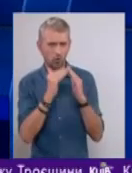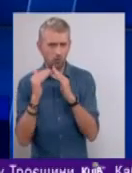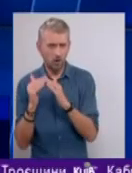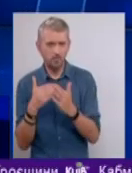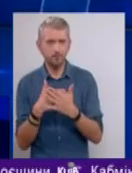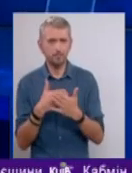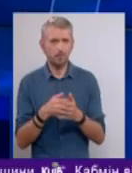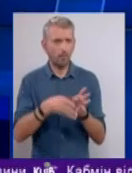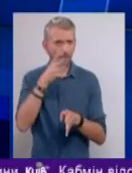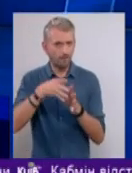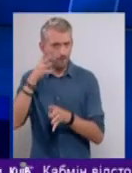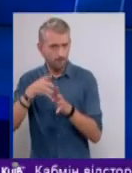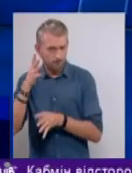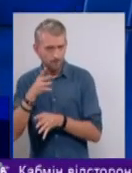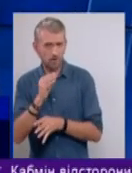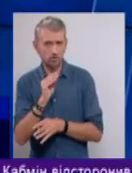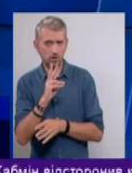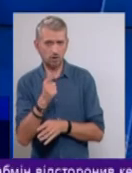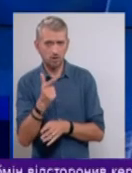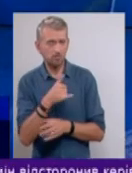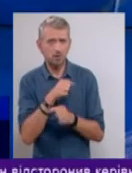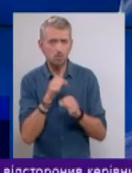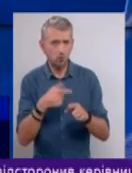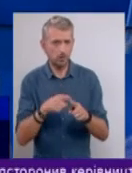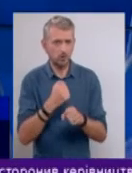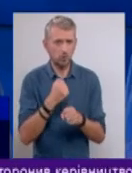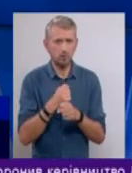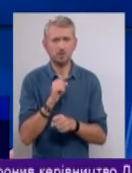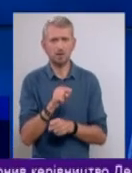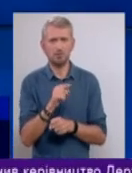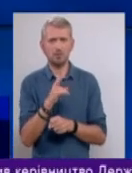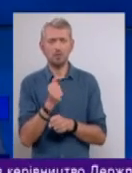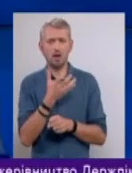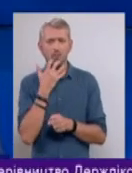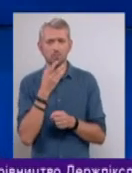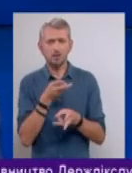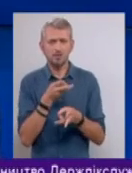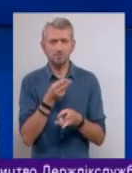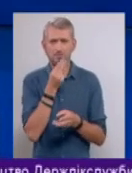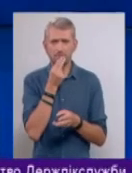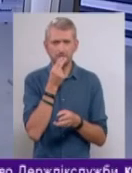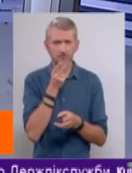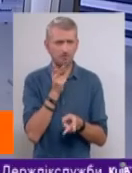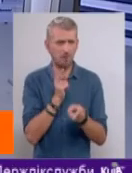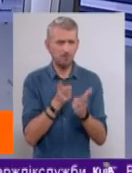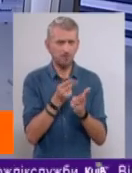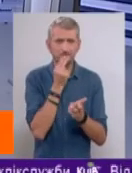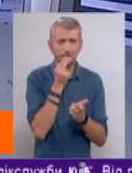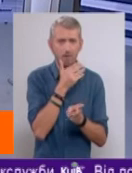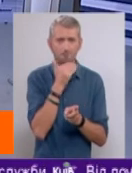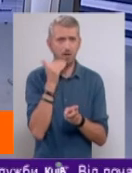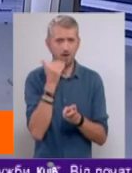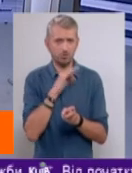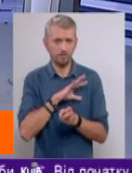секторі, скажімо, де ЖКХ забезпечує теплом, не можна це зробити. Там на підігріванні їжі багато не напалиш все рівно. Але в